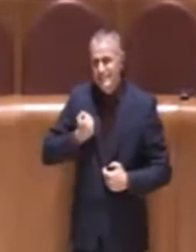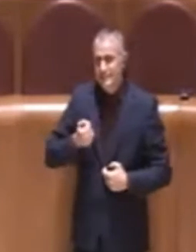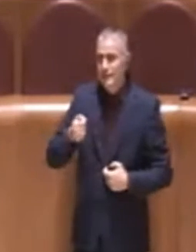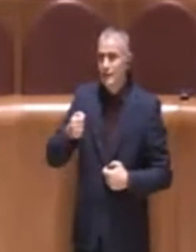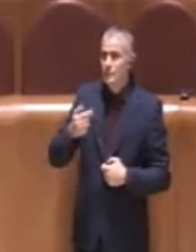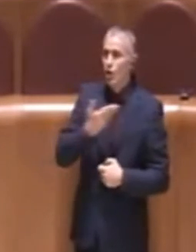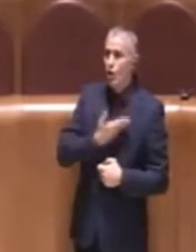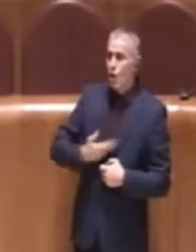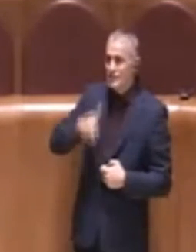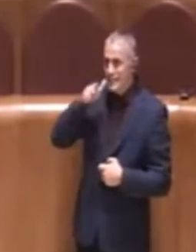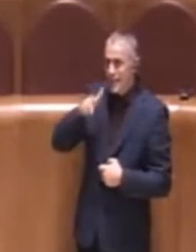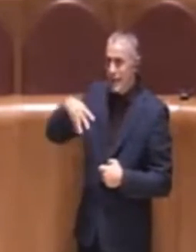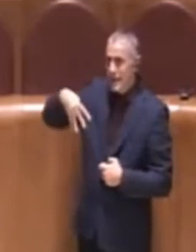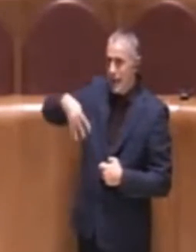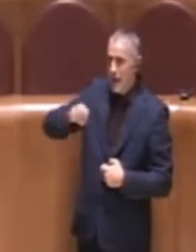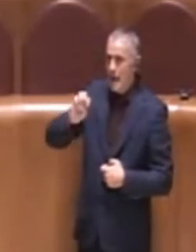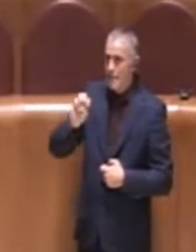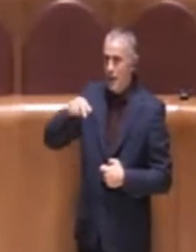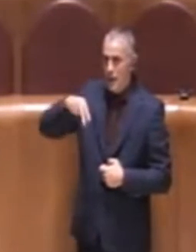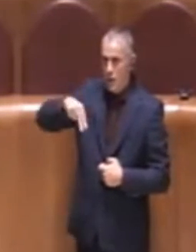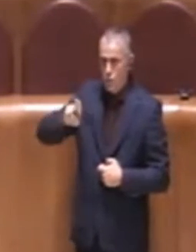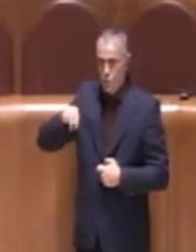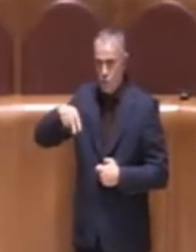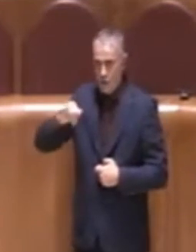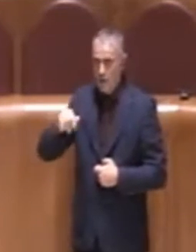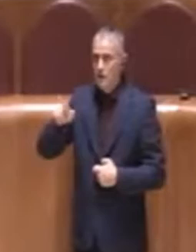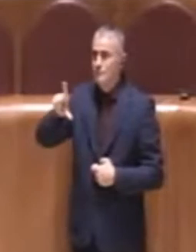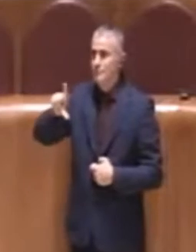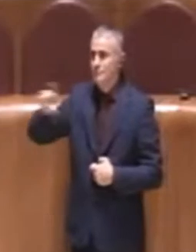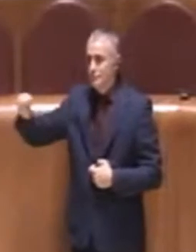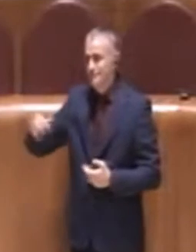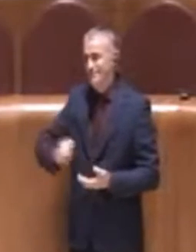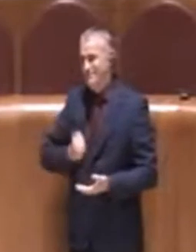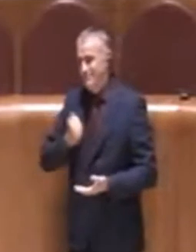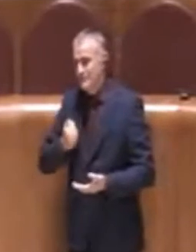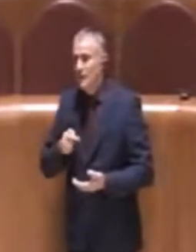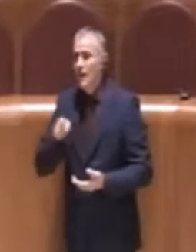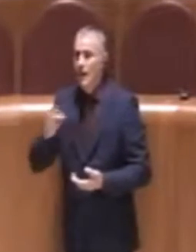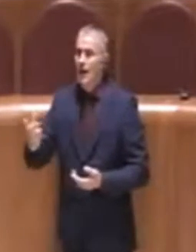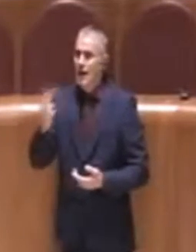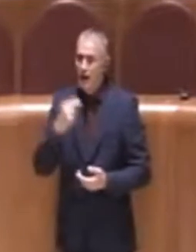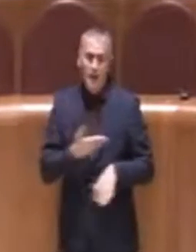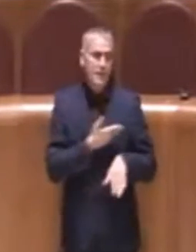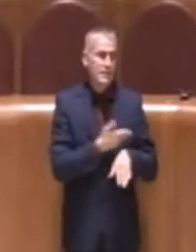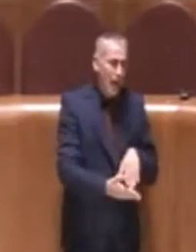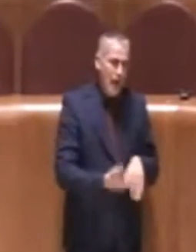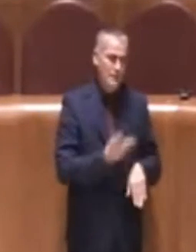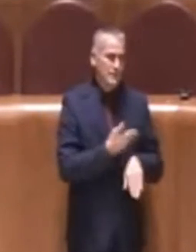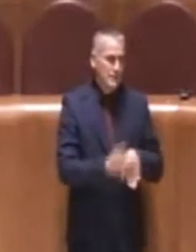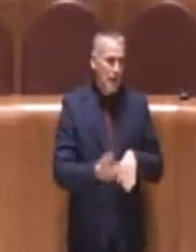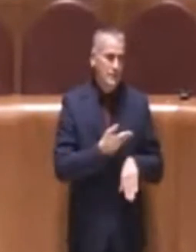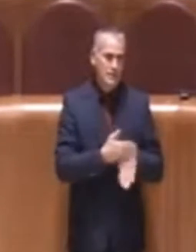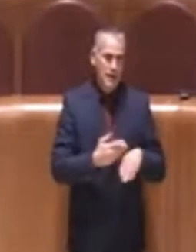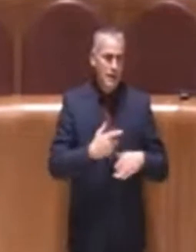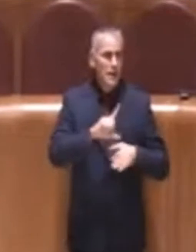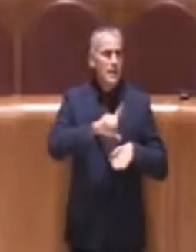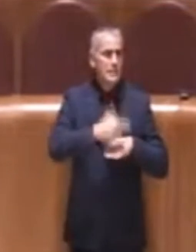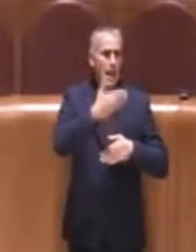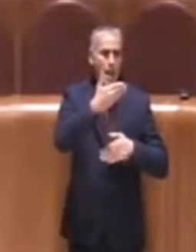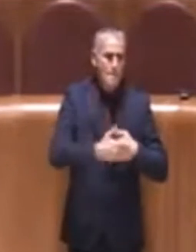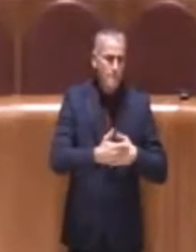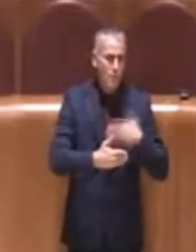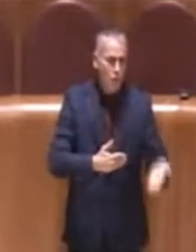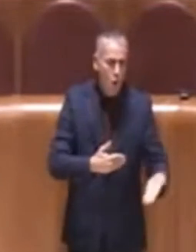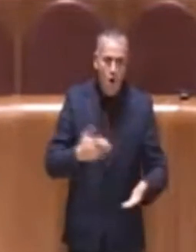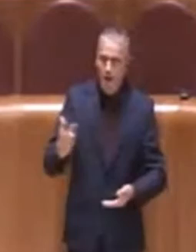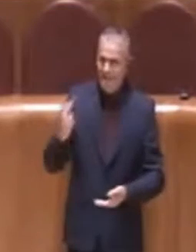la consigliera Mennuni che più volte ha ripetuto che siamo in ritardo, siamo oltre il tempo massimo. Noi, lo voglio